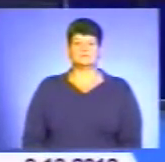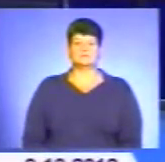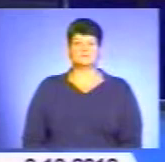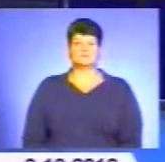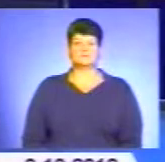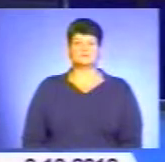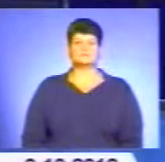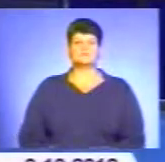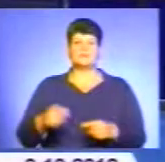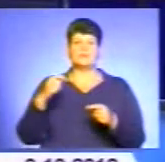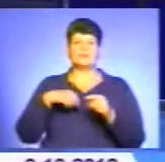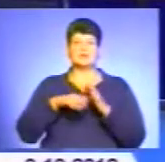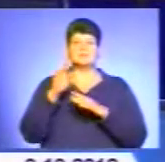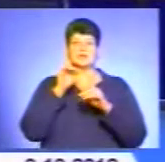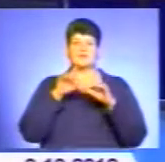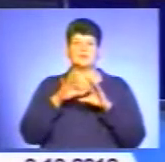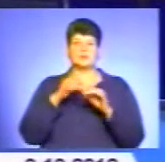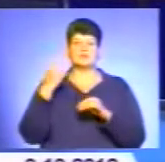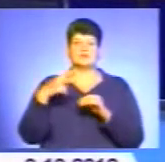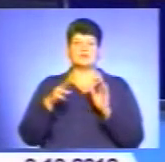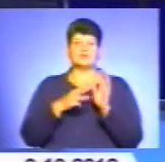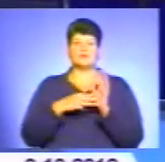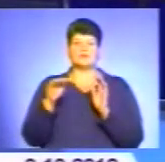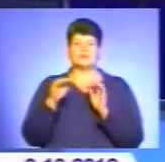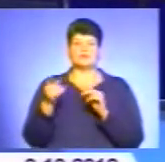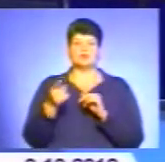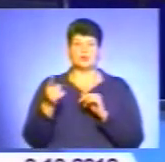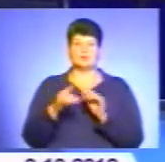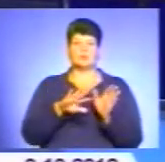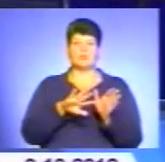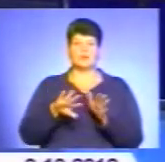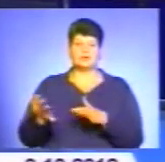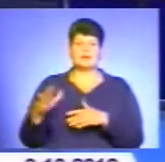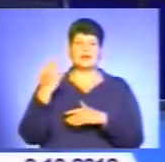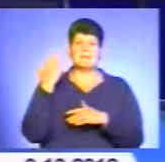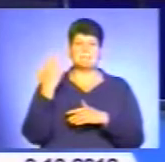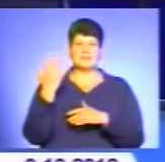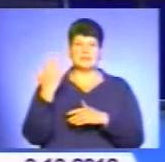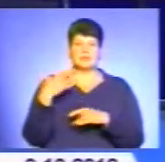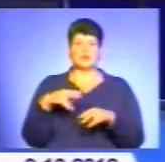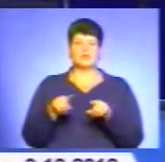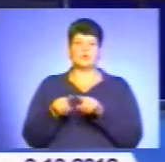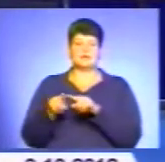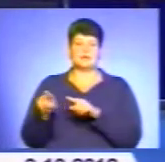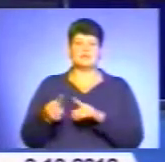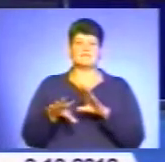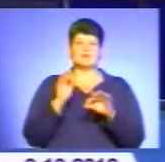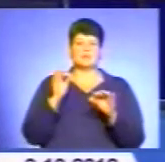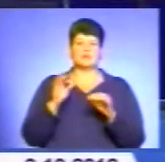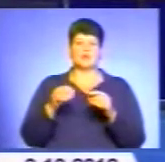Парламентські вибори, які відбудуться 28 жовтня на Тернопільщині, пройдуть на п'яти одномандатних виборчих округах.